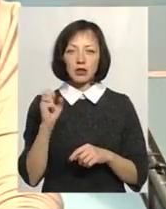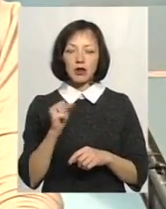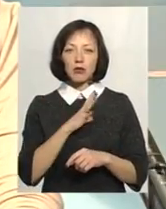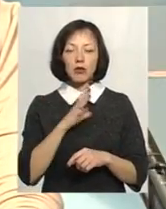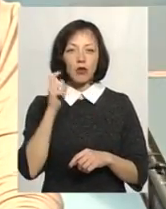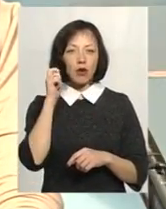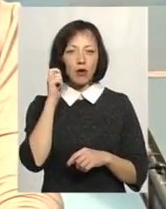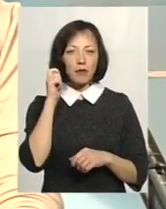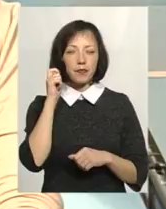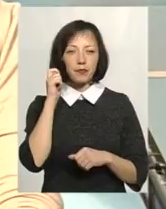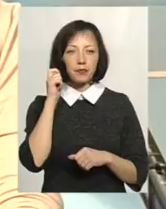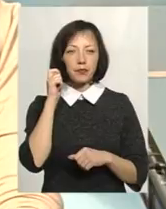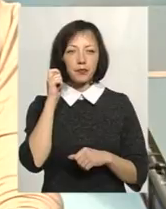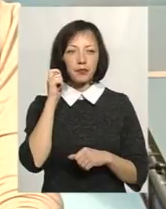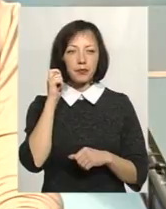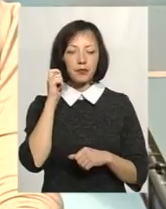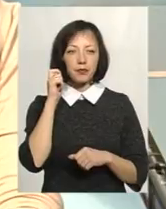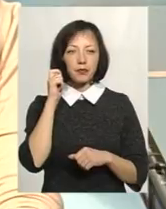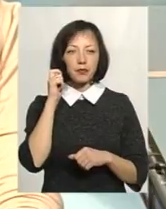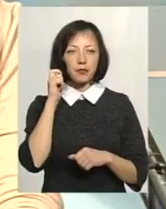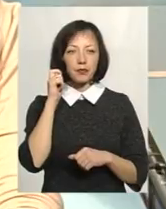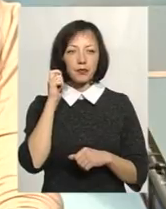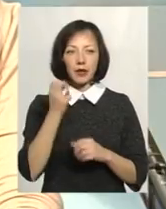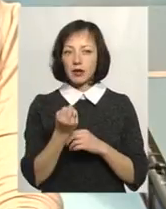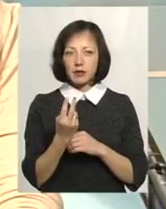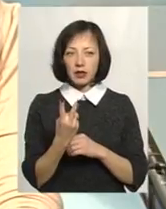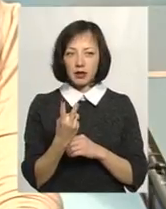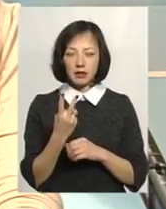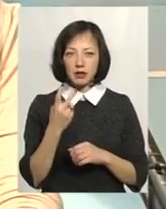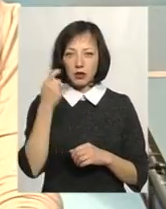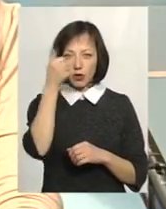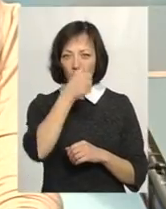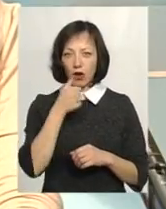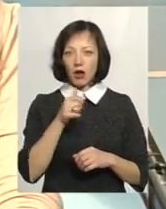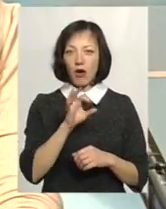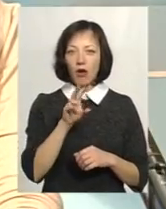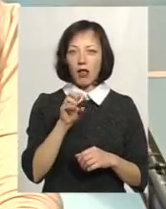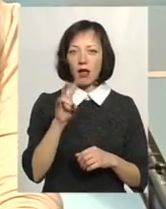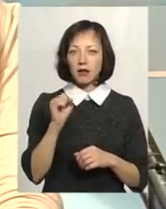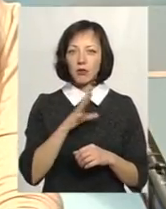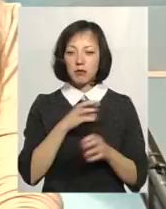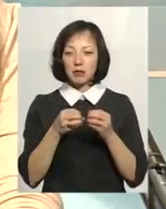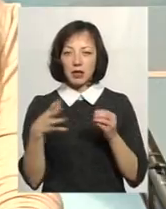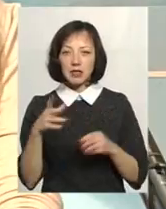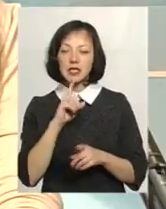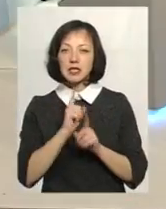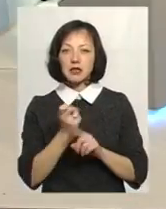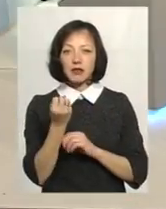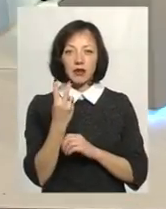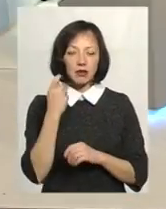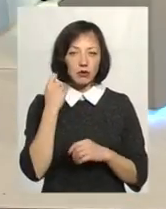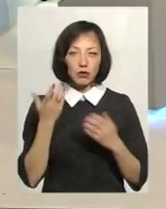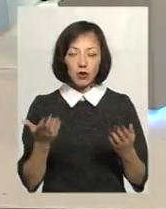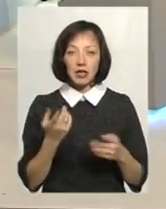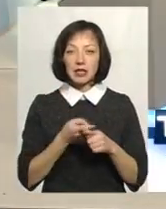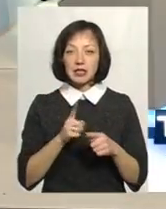період було всього-навсього 12 років. Коли Олені було 15, сестрі було всього-навсього 12 років.